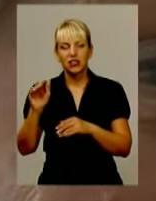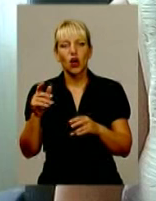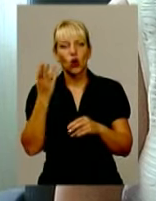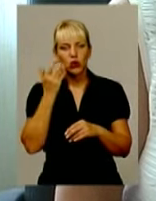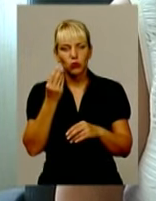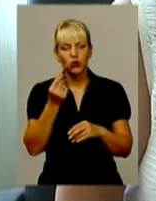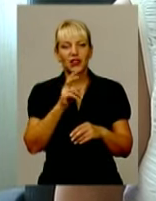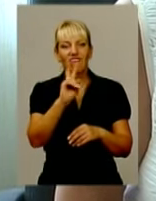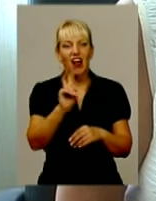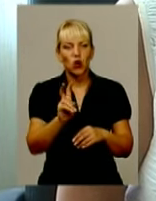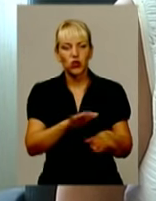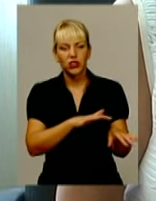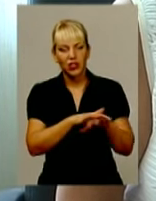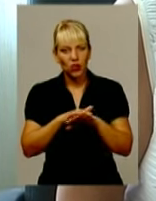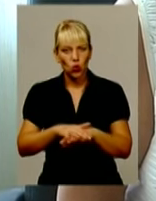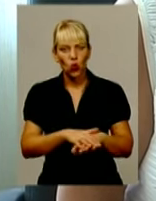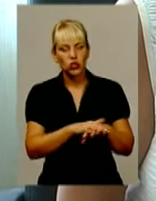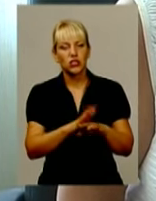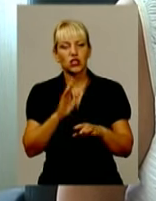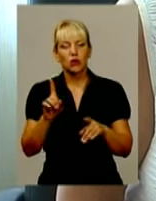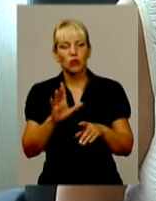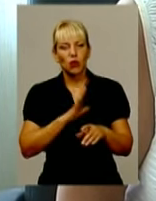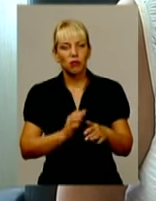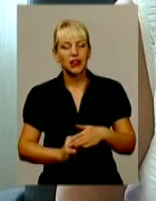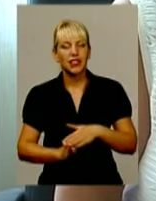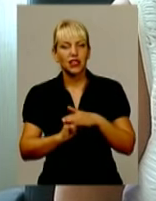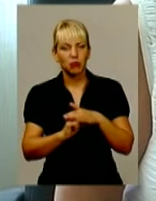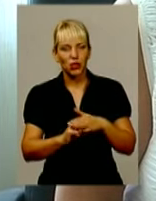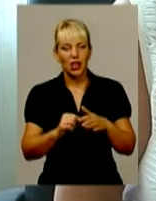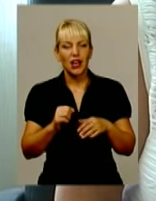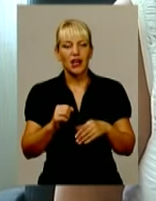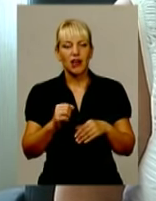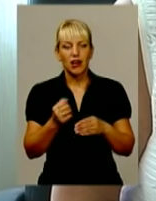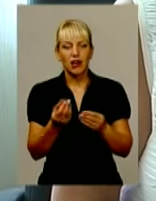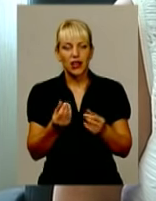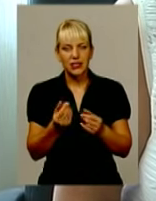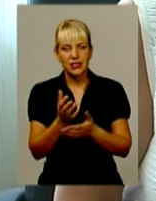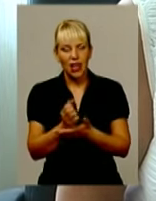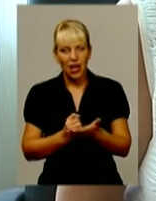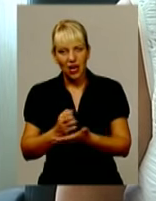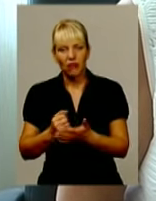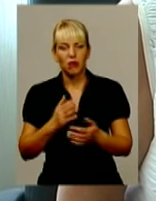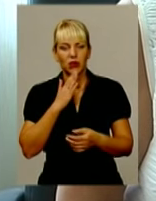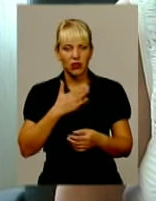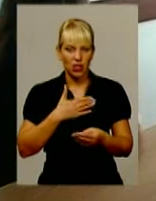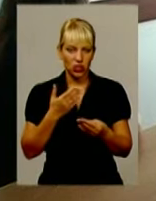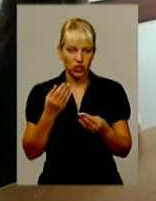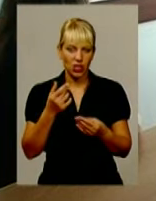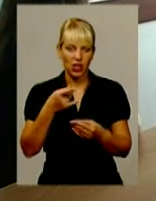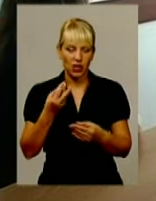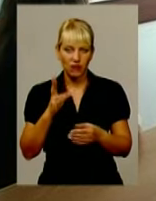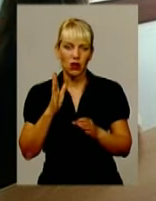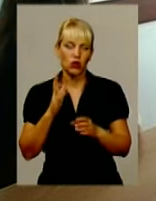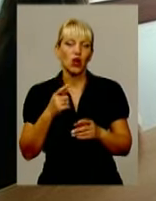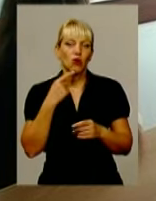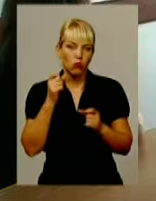надходження, буде підкріплюватися резервами наша одиниця, тоді ми можемо побачити, що буде якась стабілізація. На жаль,